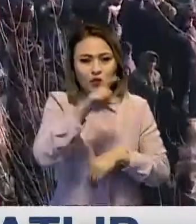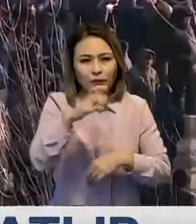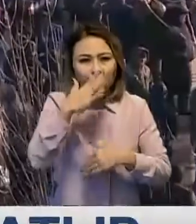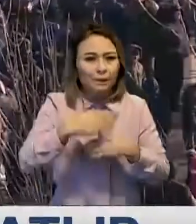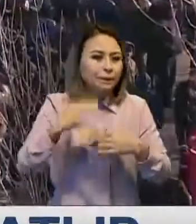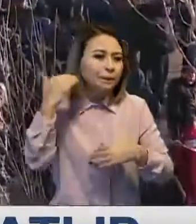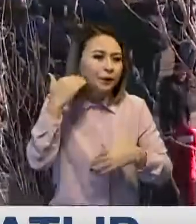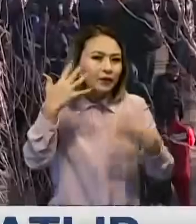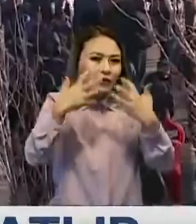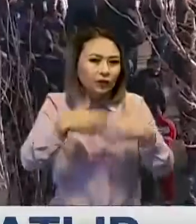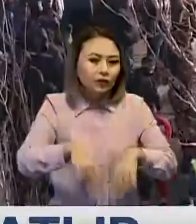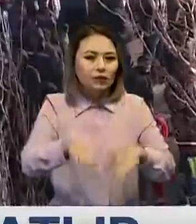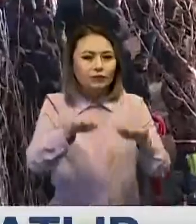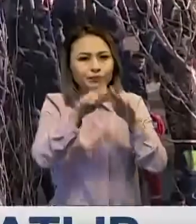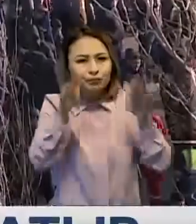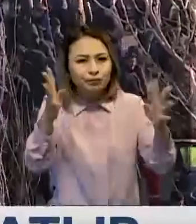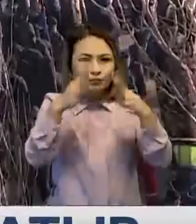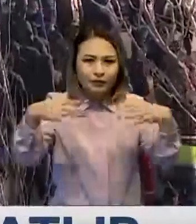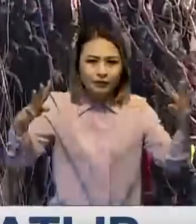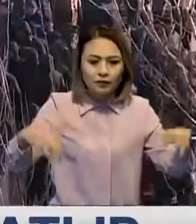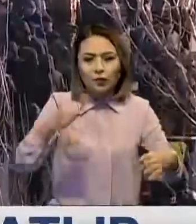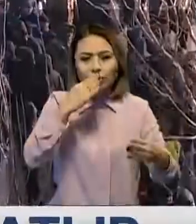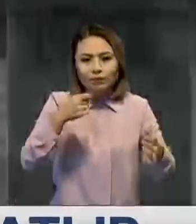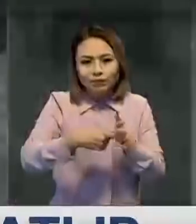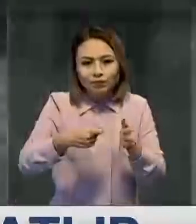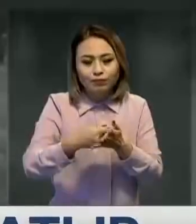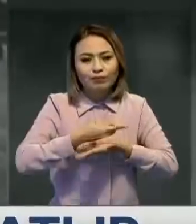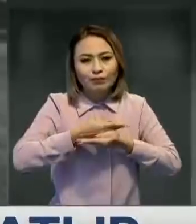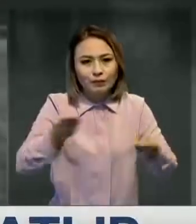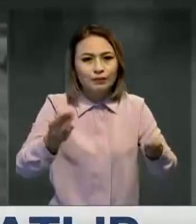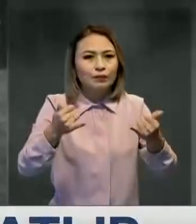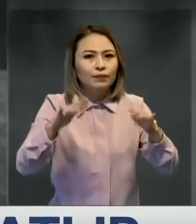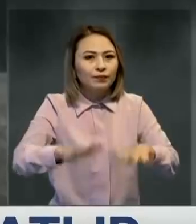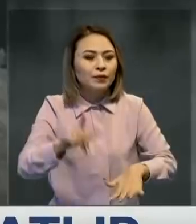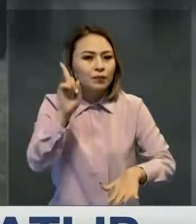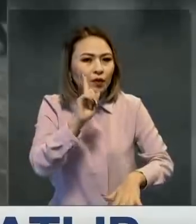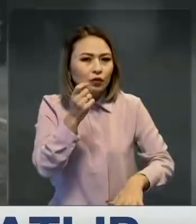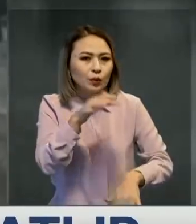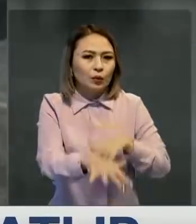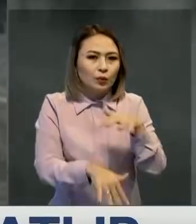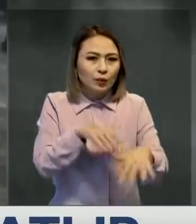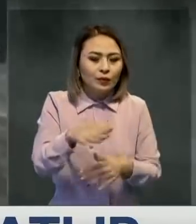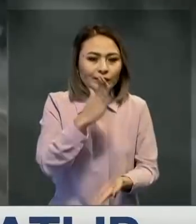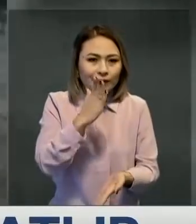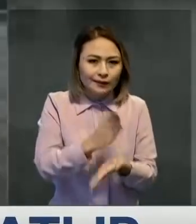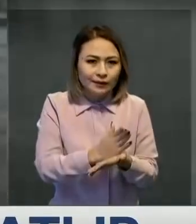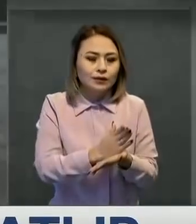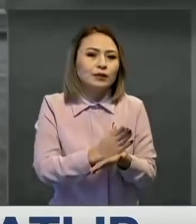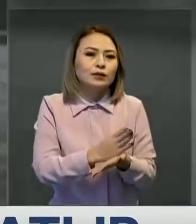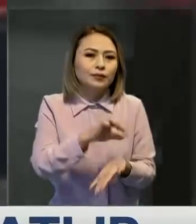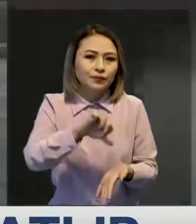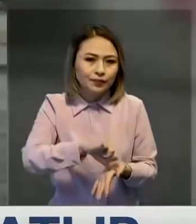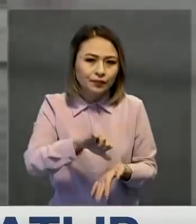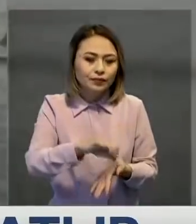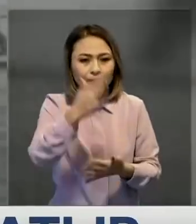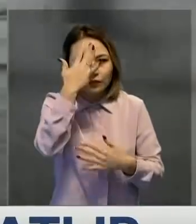жиналған екем. Кей үзі түкілді жұртқа астаратылды. Ұнтыма қалаңына ғарай әлі де адамдар ағылып жатыр, қаражан баспен қаламқас кен орндарыны